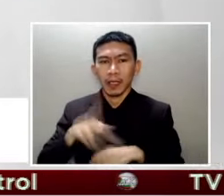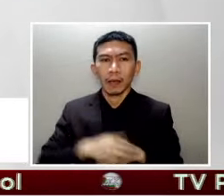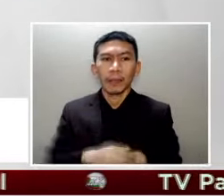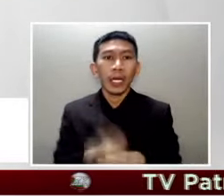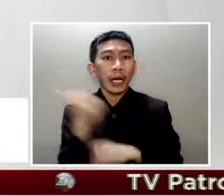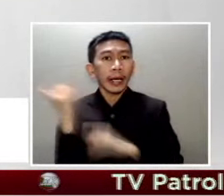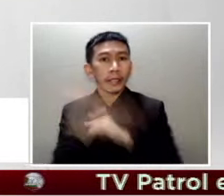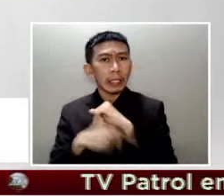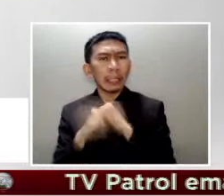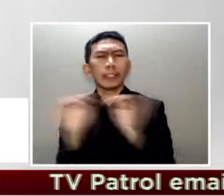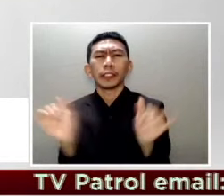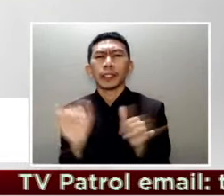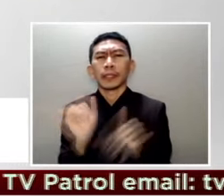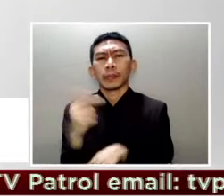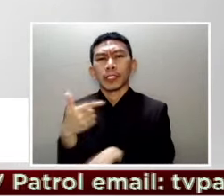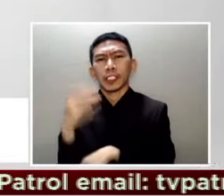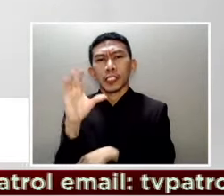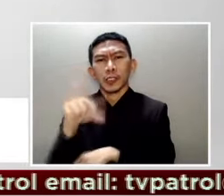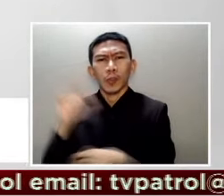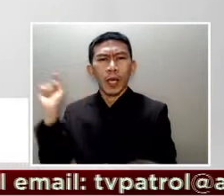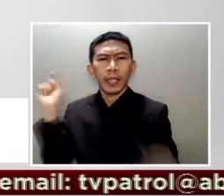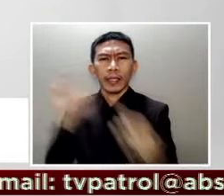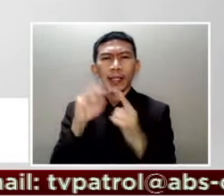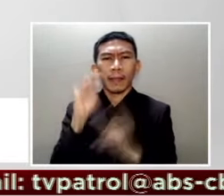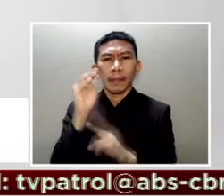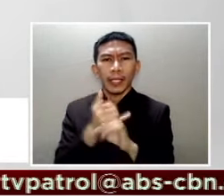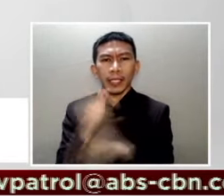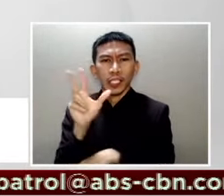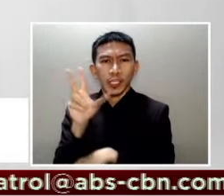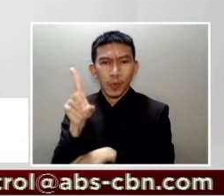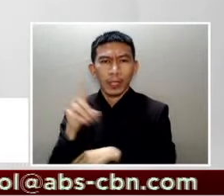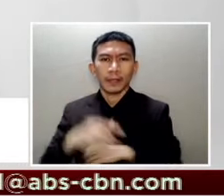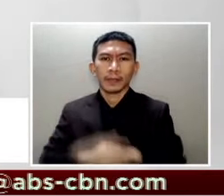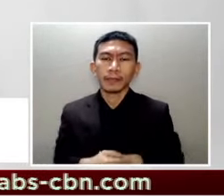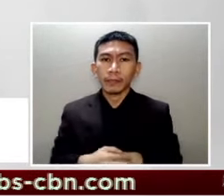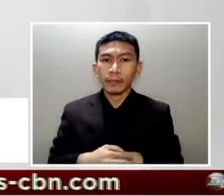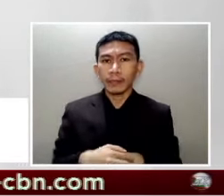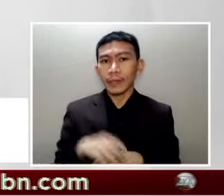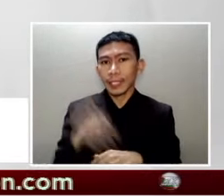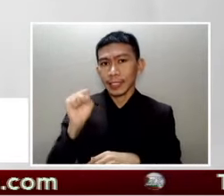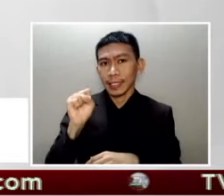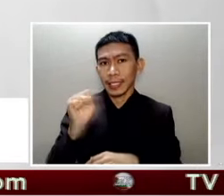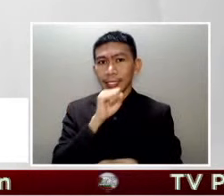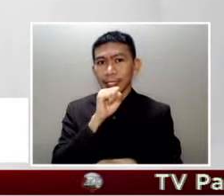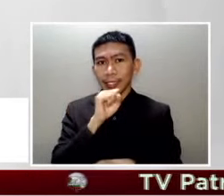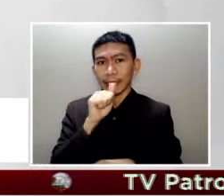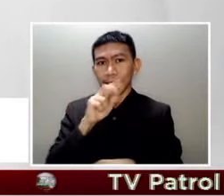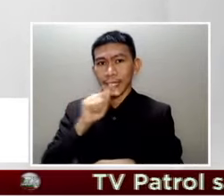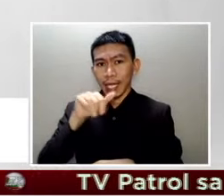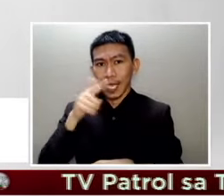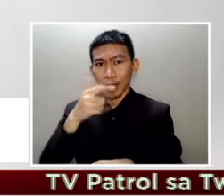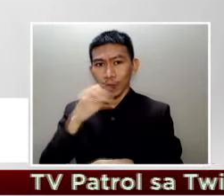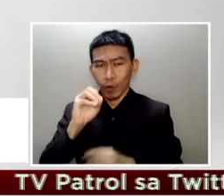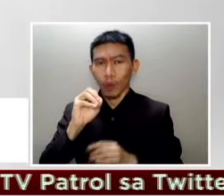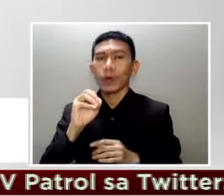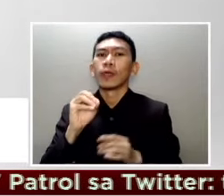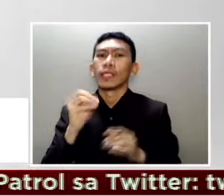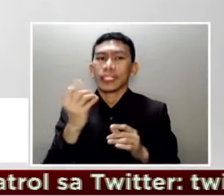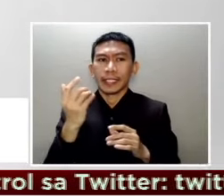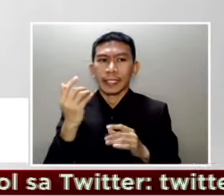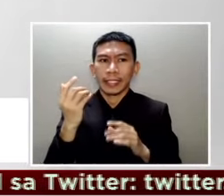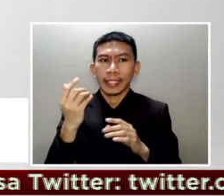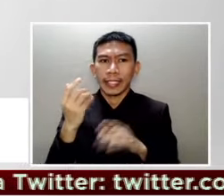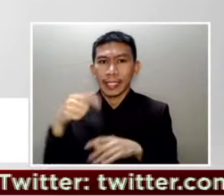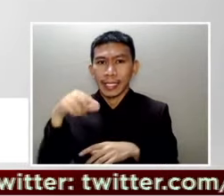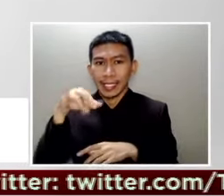GCQ hanggang May 31, habang MECQ naman ang Santiago City, Quirino Province, fugao at Sambuanga City